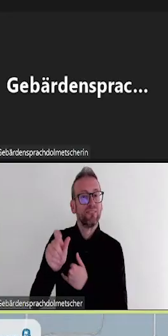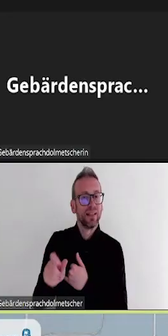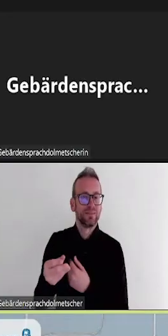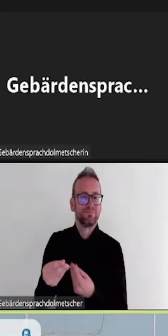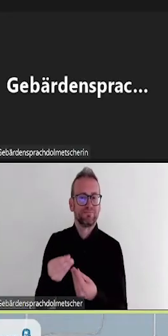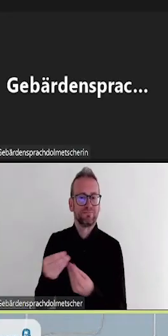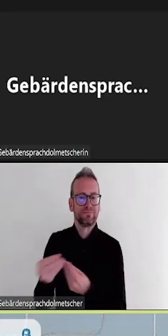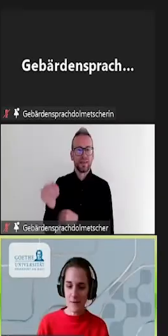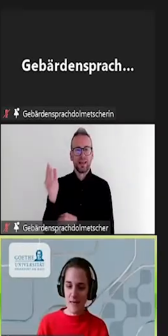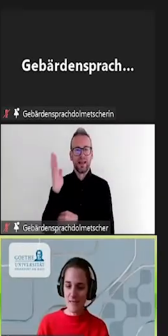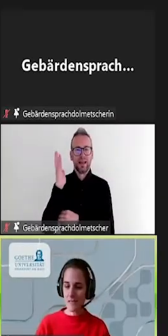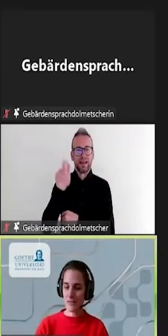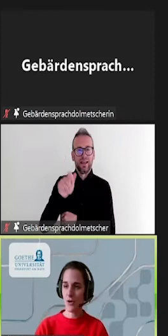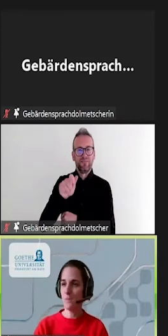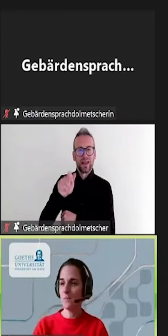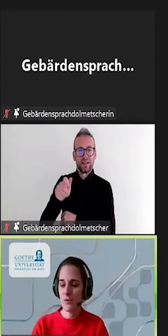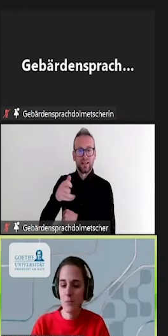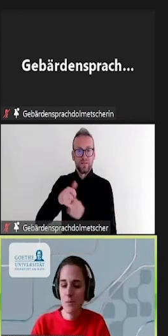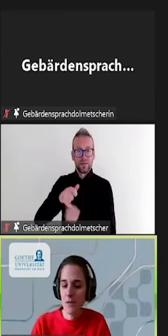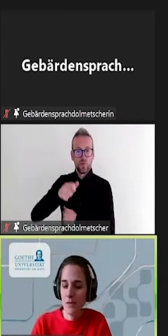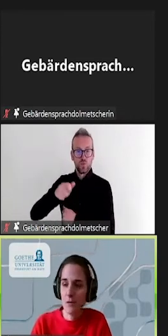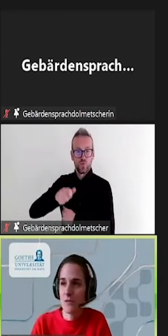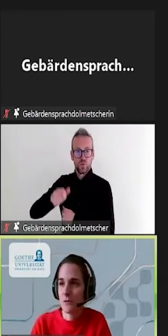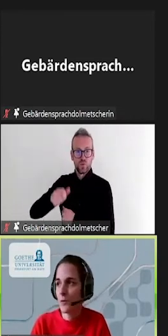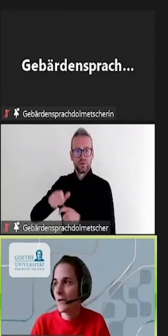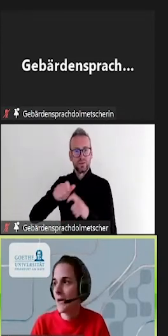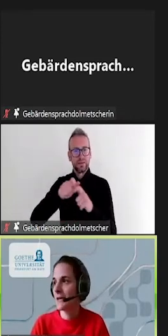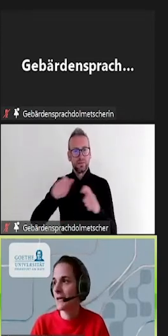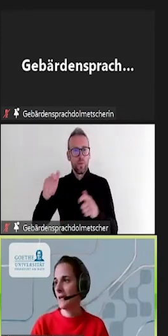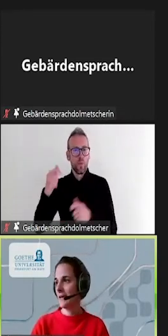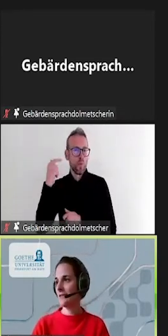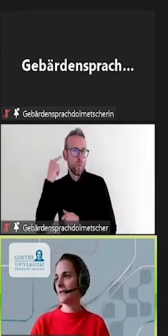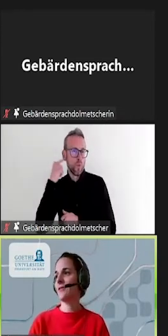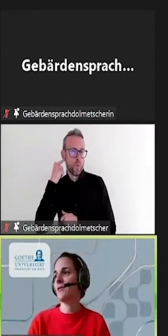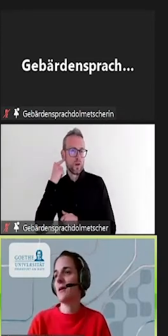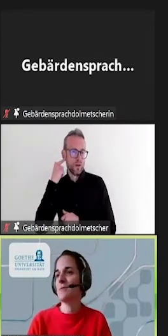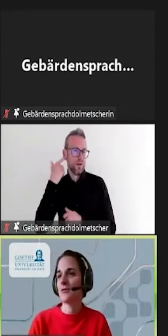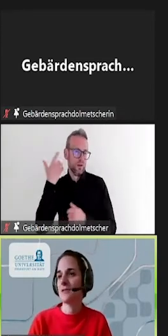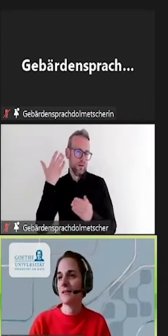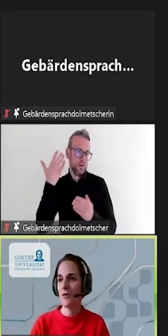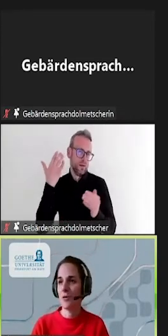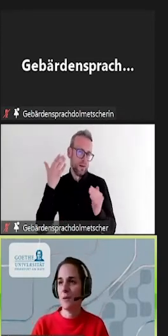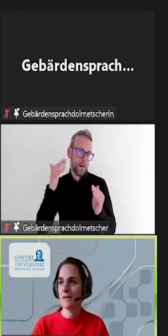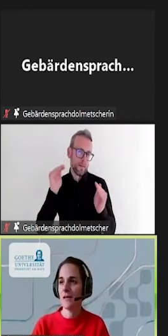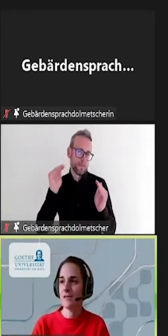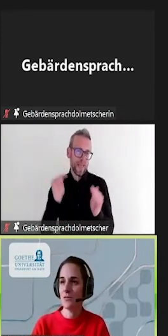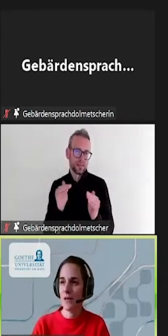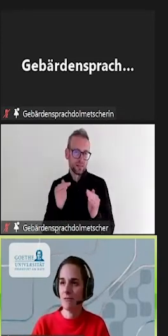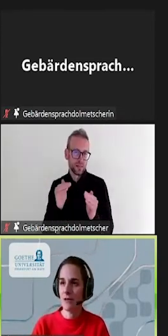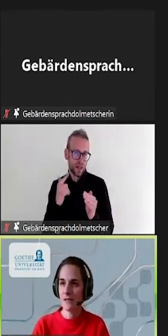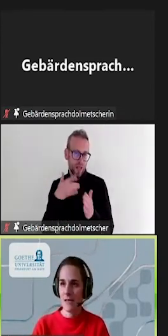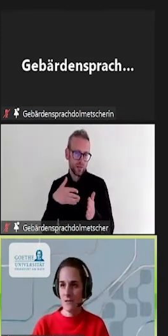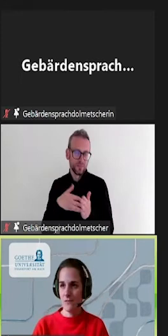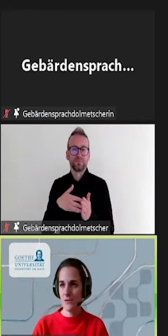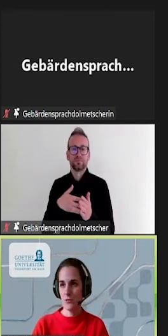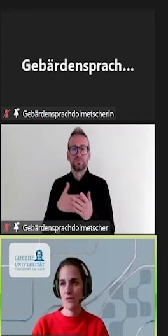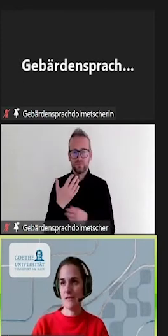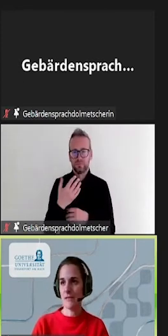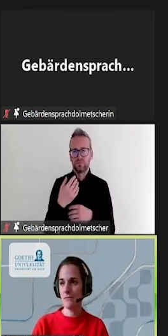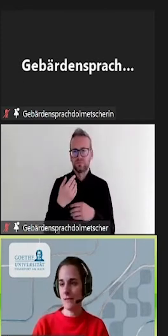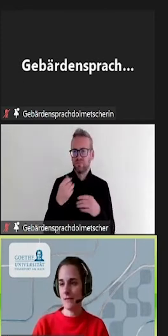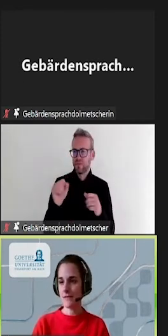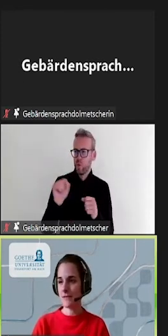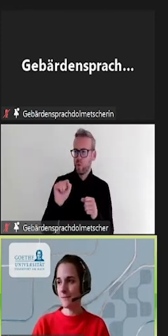Hallo, herzlich willkommen zu unserem Vortrag. Wie Frau Rabel schon sagte, Hörbeeinträchtigungen erfahren, wieso